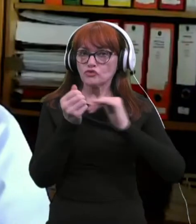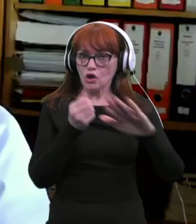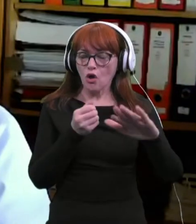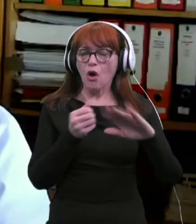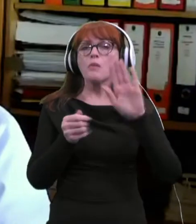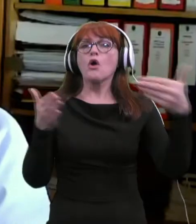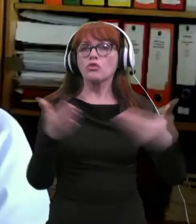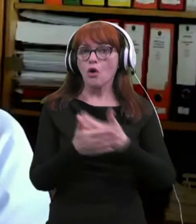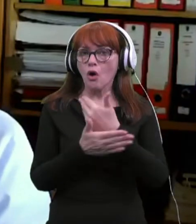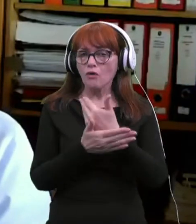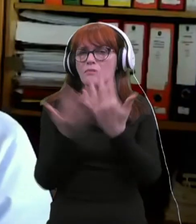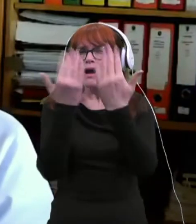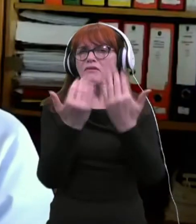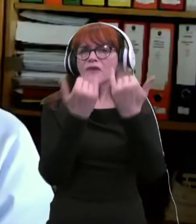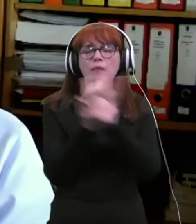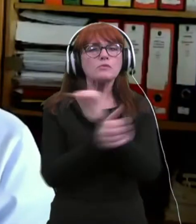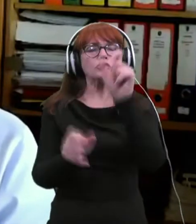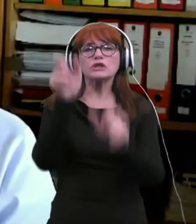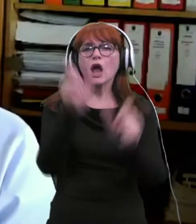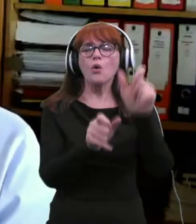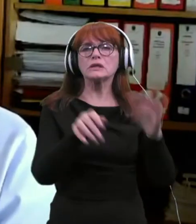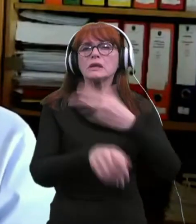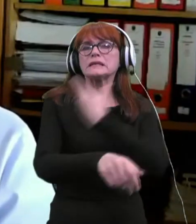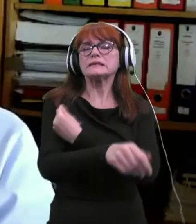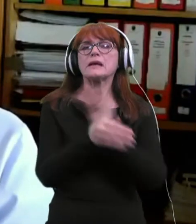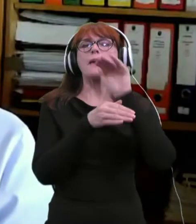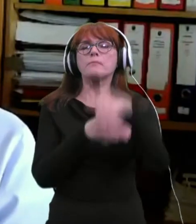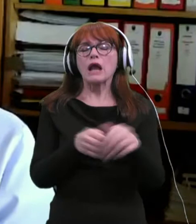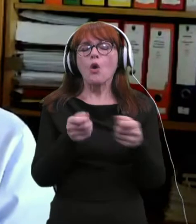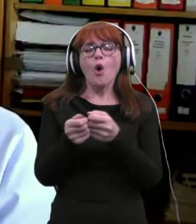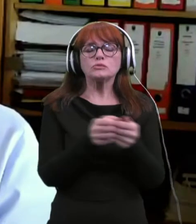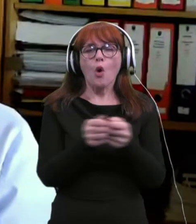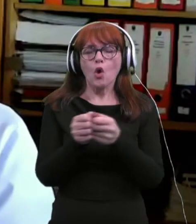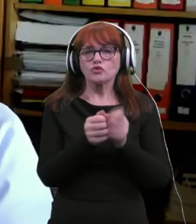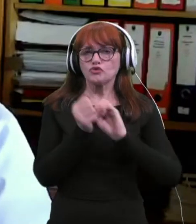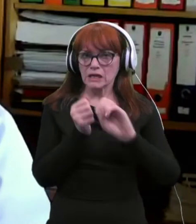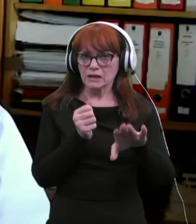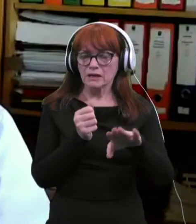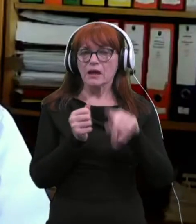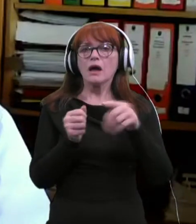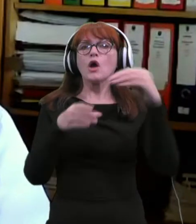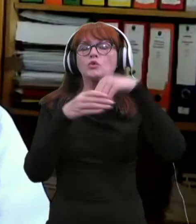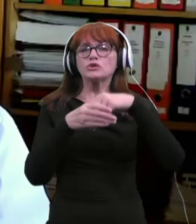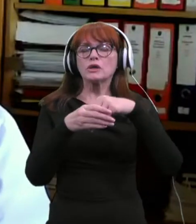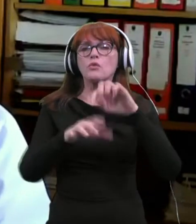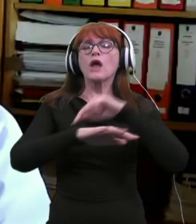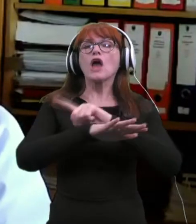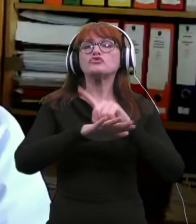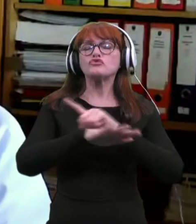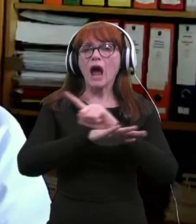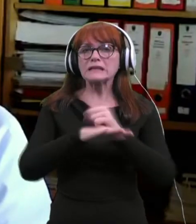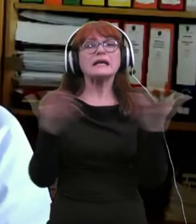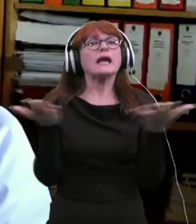Ponovem pa vabimo vse osebe na cepljenje preko SMS poročila, kjer se boje termin in